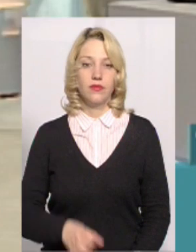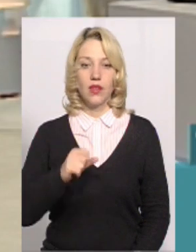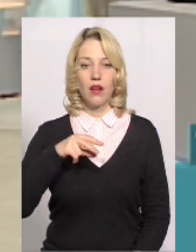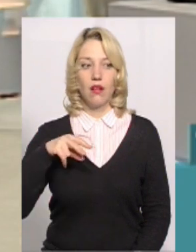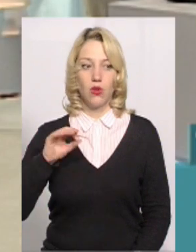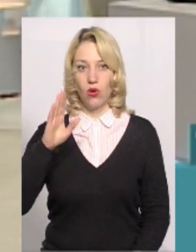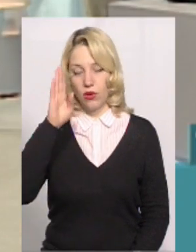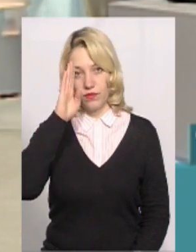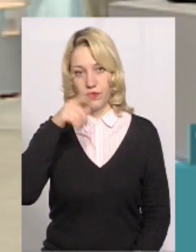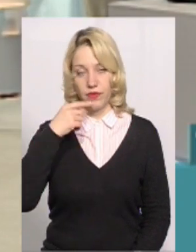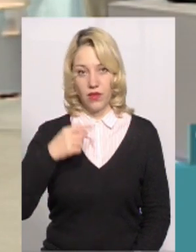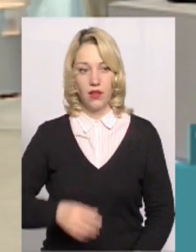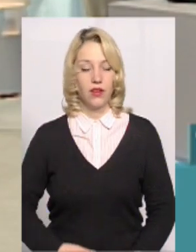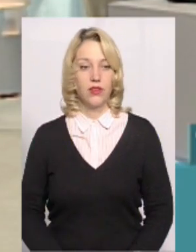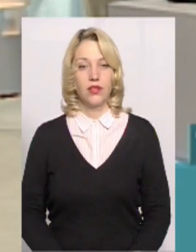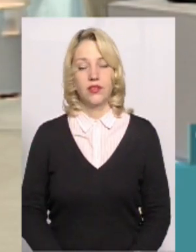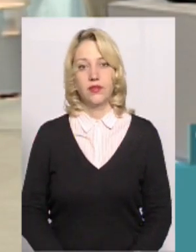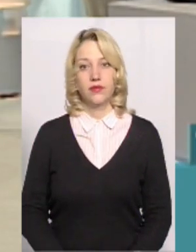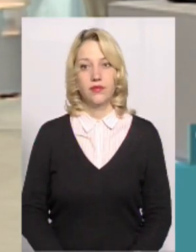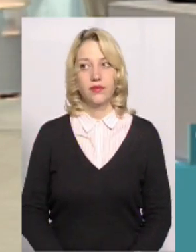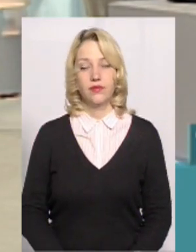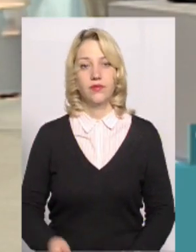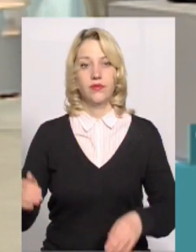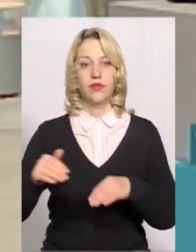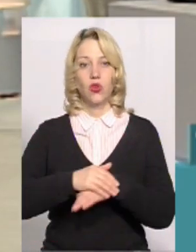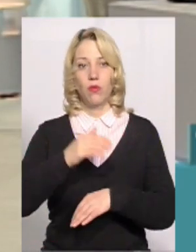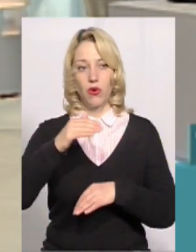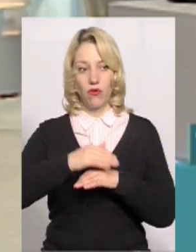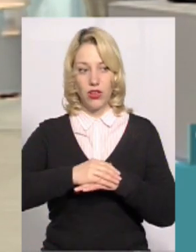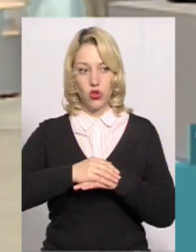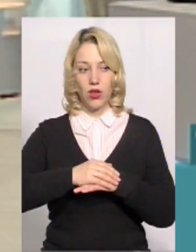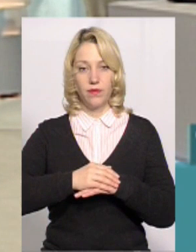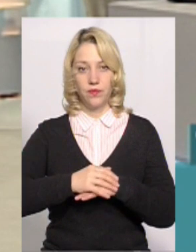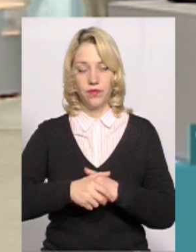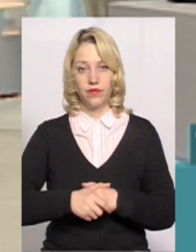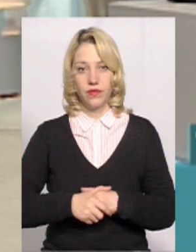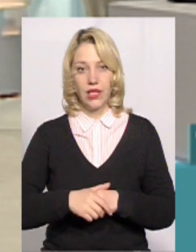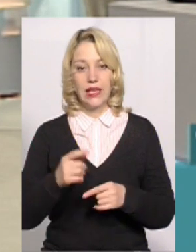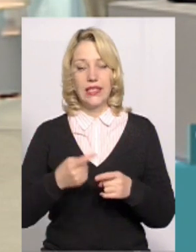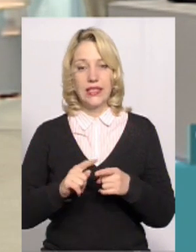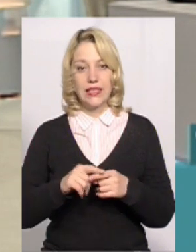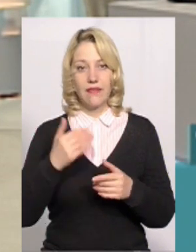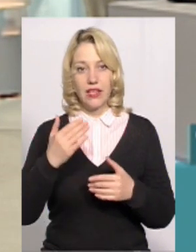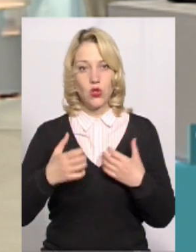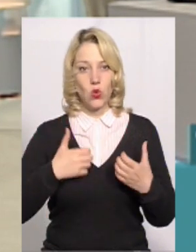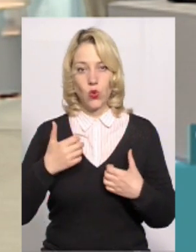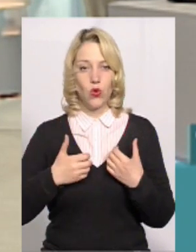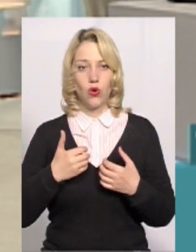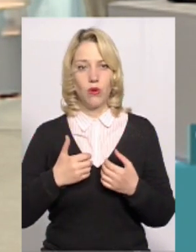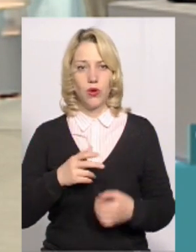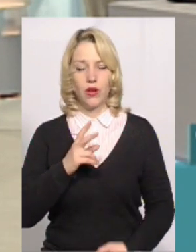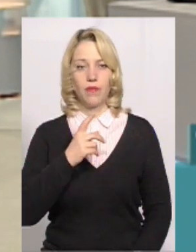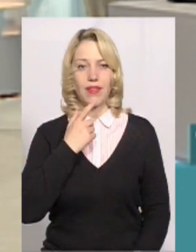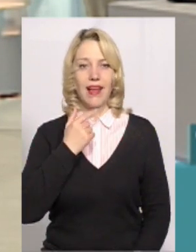Алло? Здравствуйте, слухаємо вас. Доброго вечора. Це вас турбує